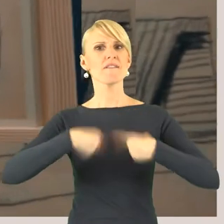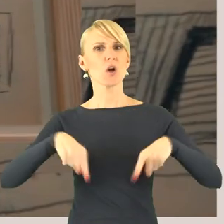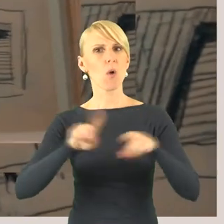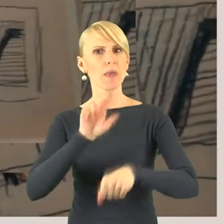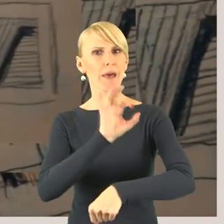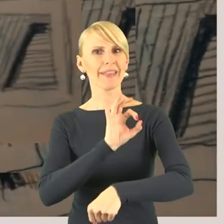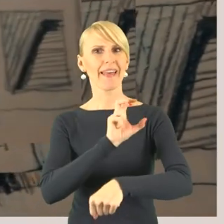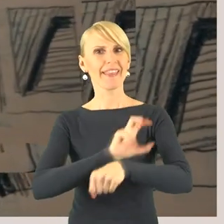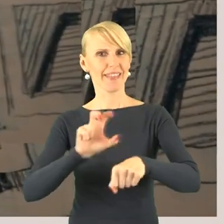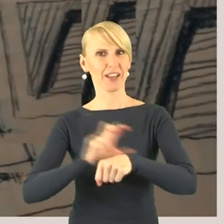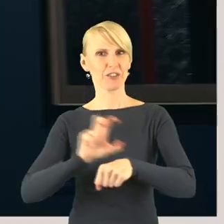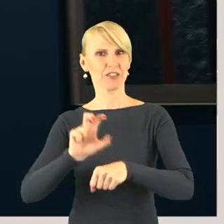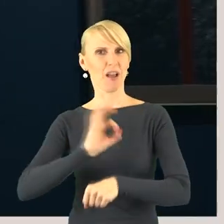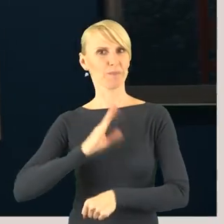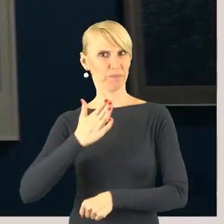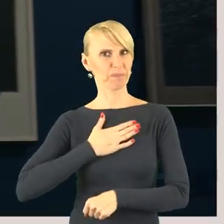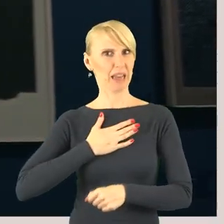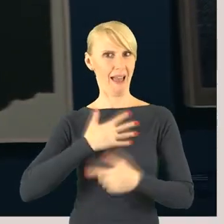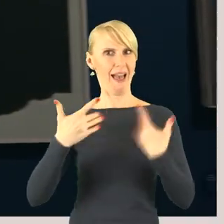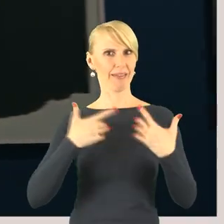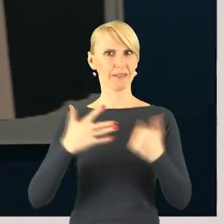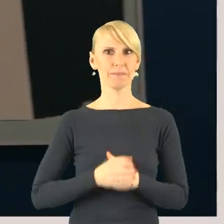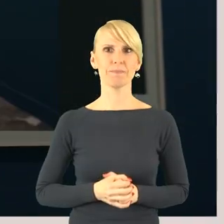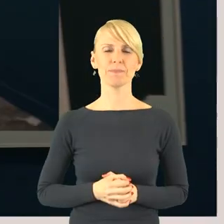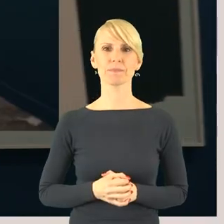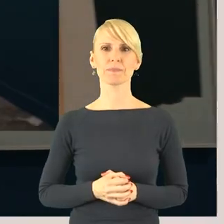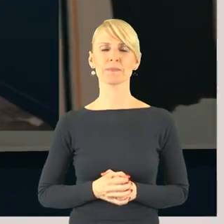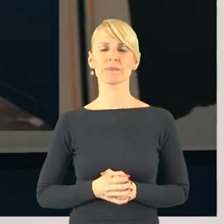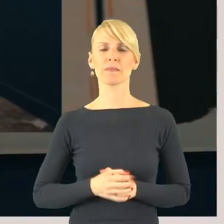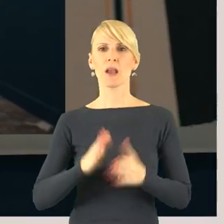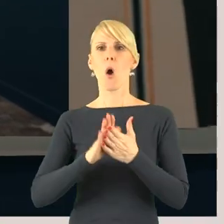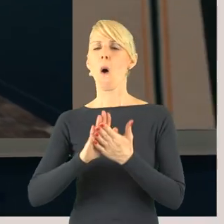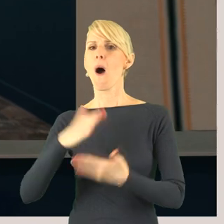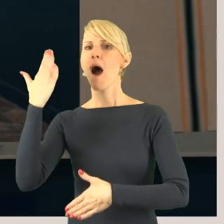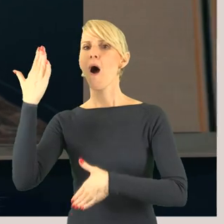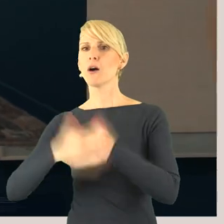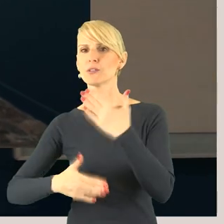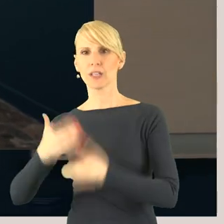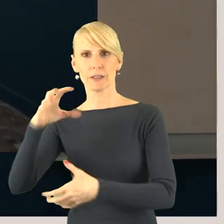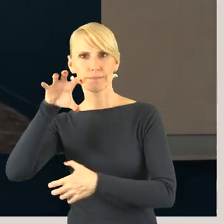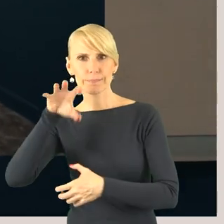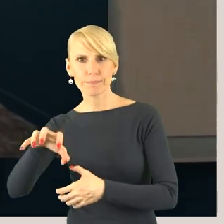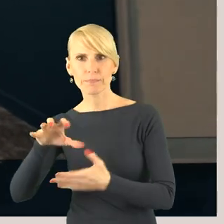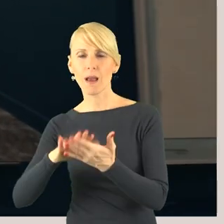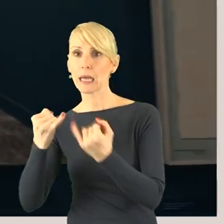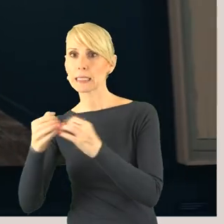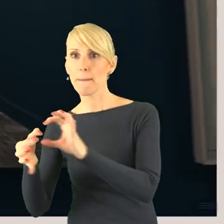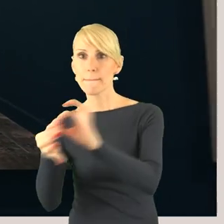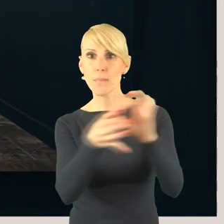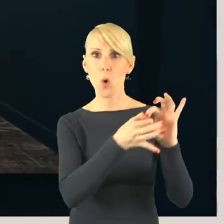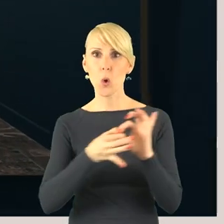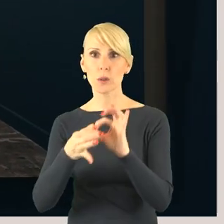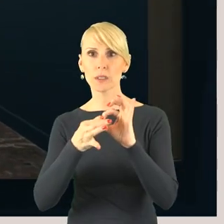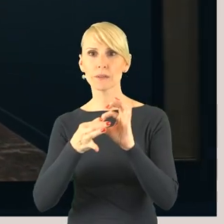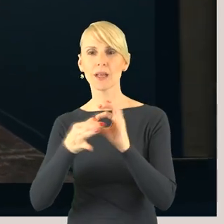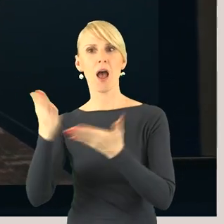90. XX wieku, wykonane techniką własną artysty. Ostatnią strefą, połączoną